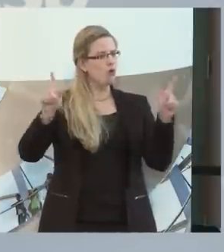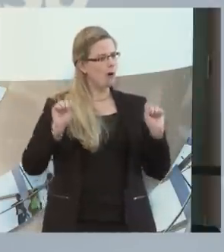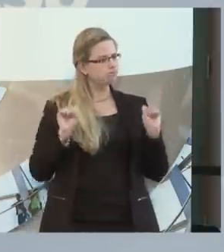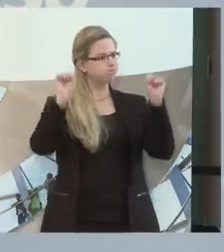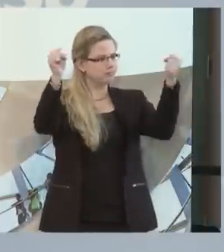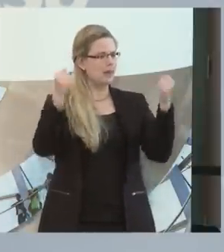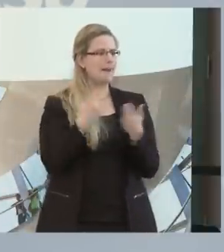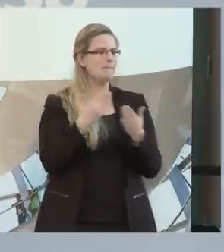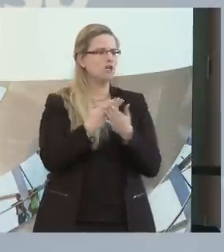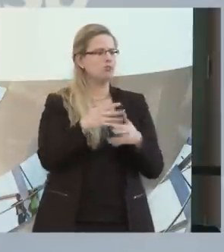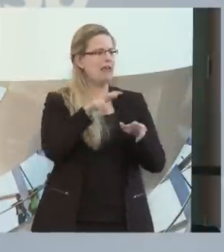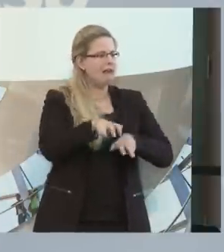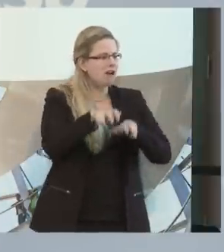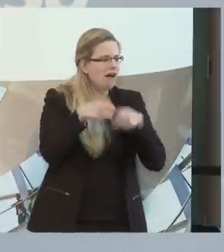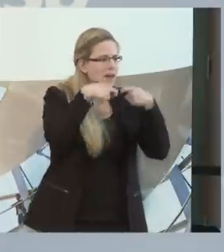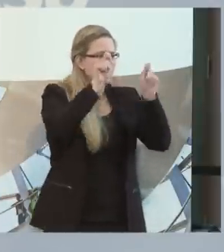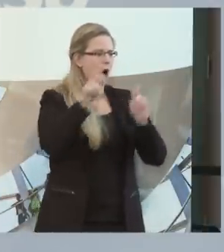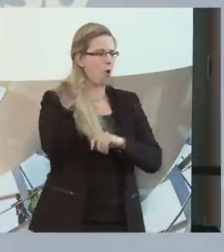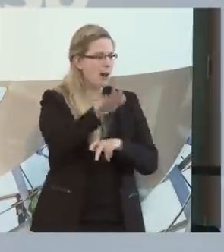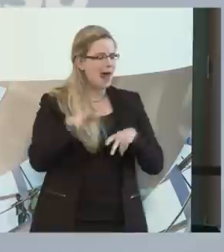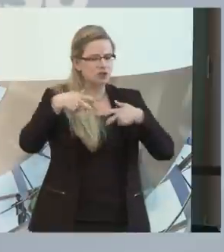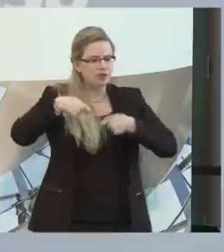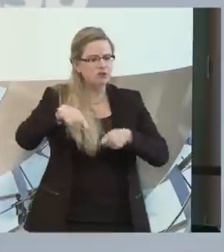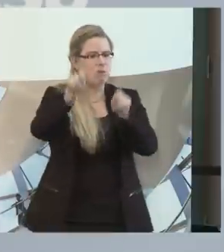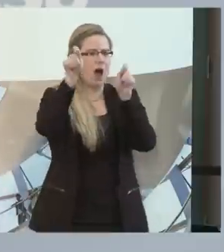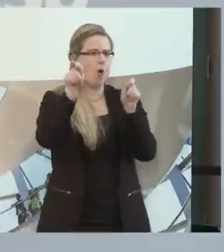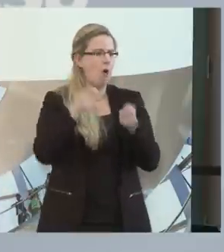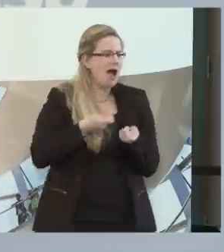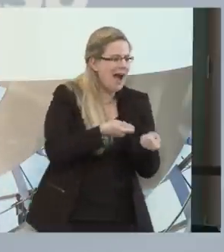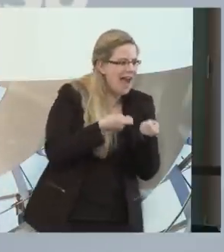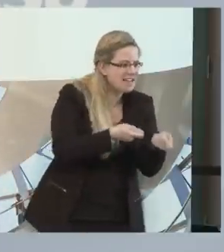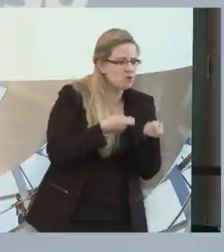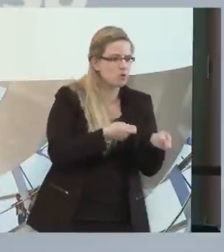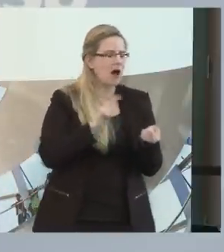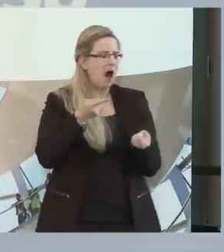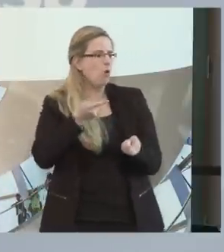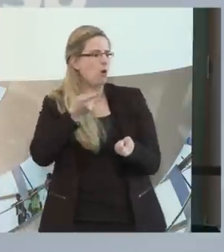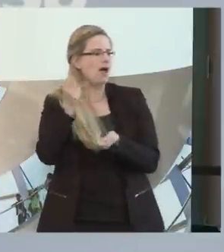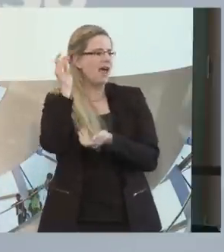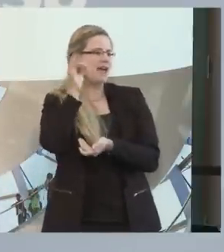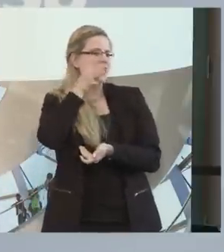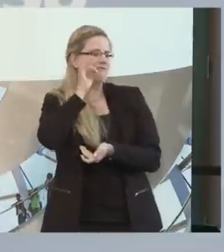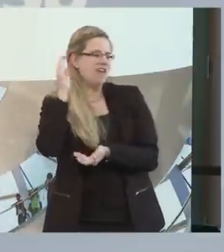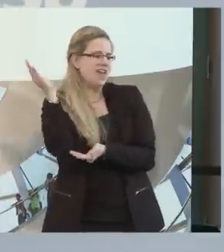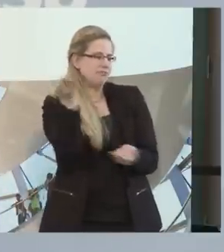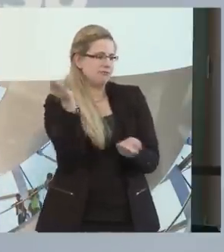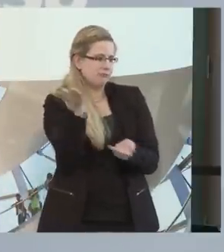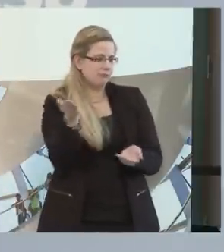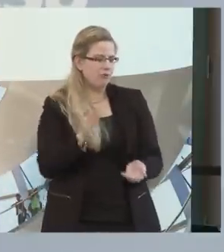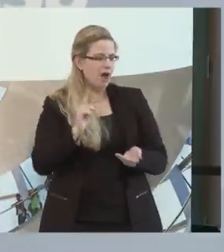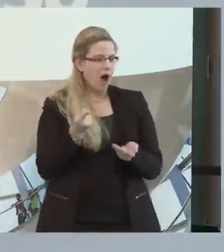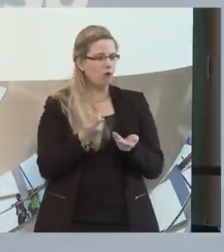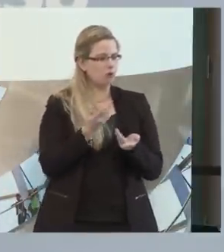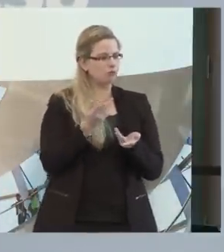Gartenbau, Landschaftsbau, Reinigung, auch Cafés, dass wir zum Beispiel Cafés entwickeln, nicht im